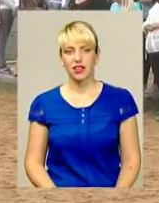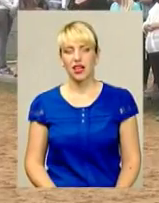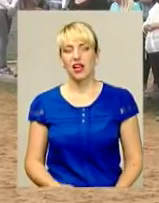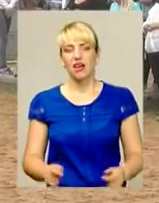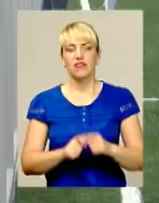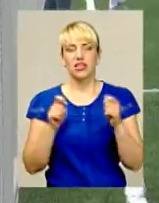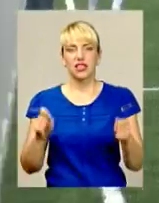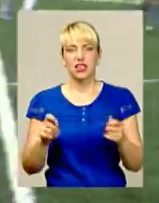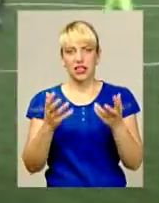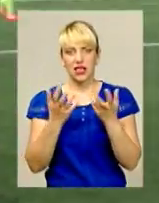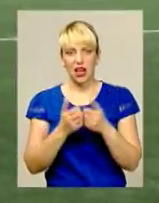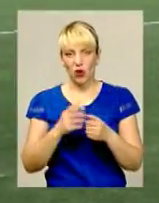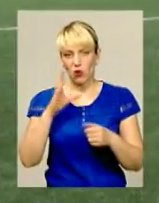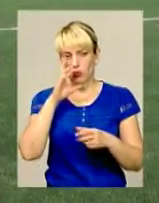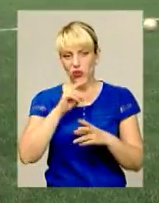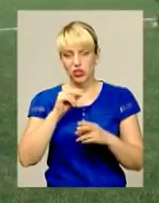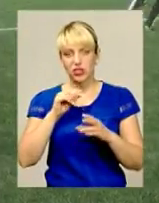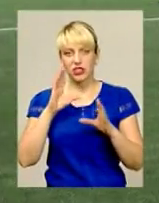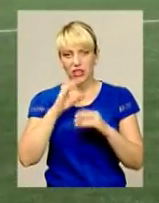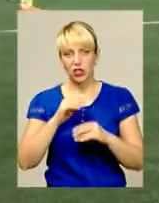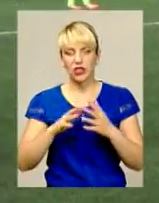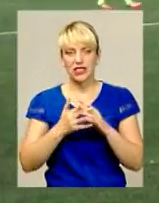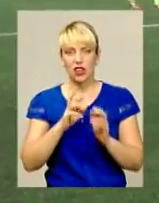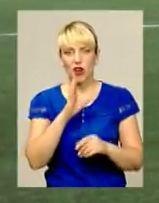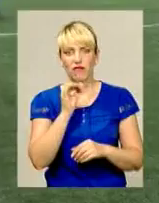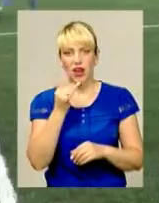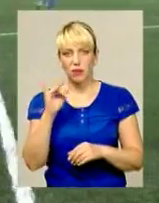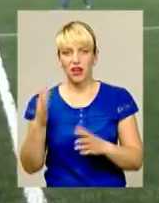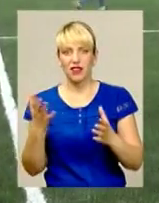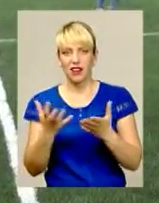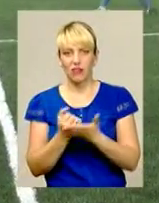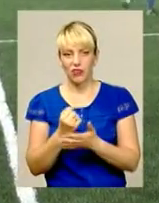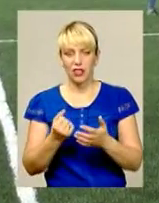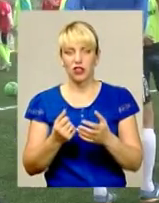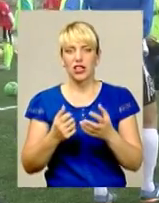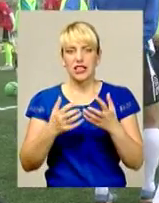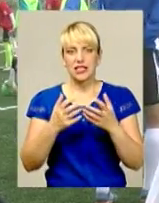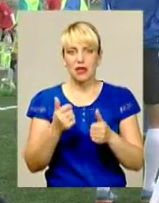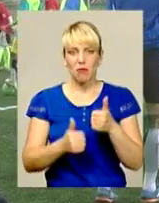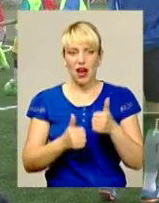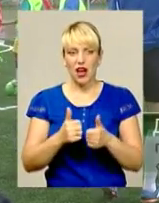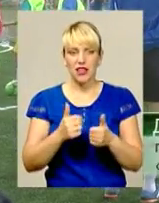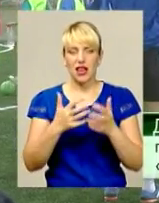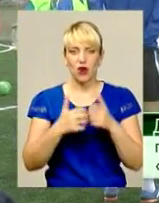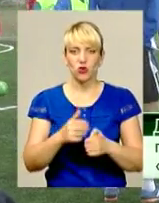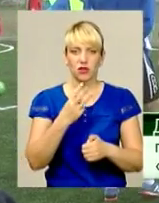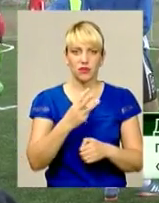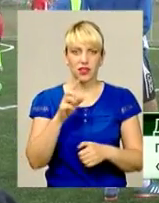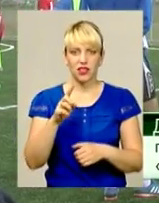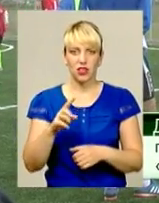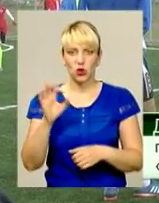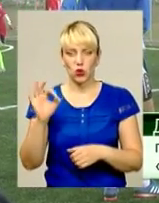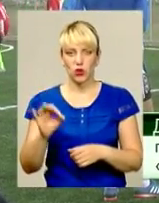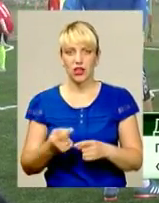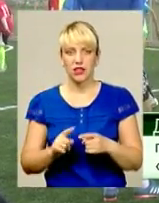відкритий рахунок пощастило команді села Вербка, яка й виграла змагання з рахунком 3-0. Це перший рік, коли турнір